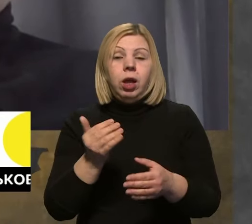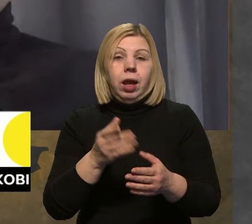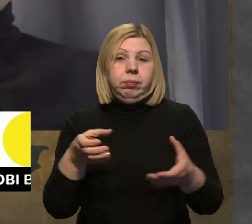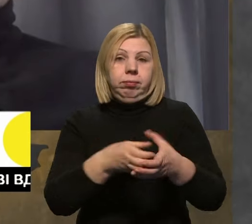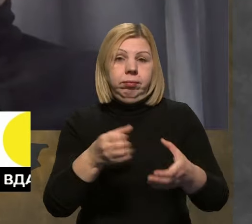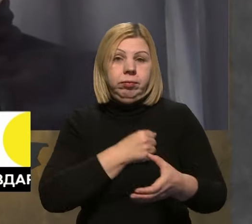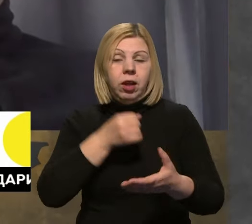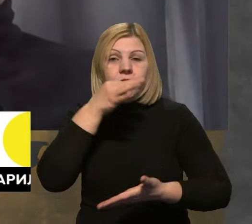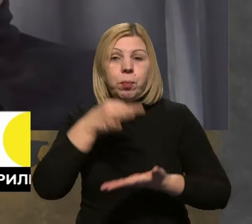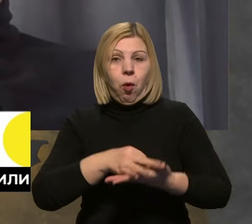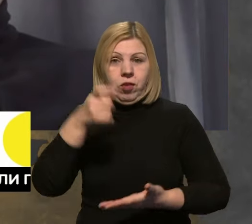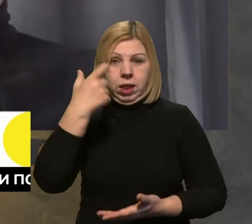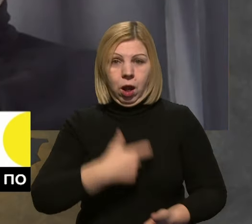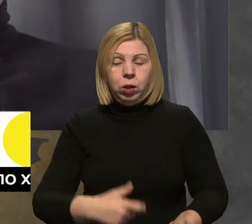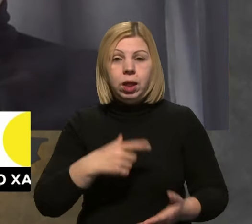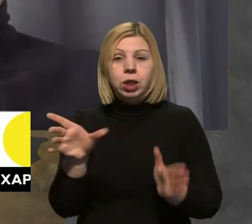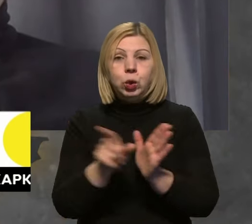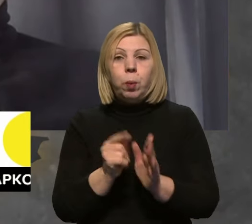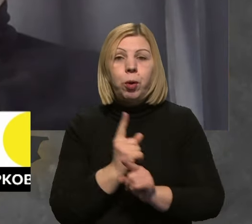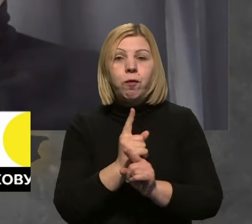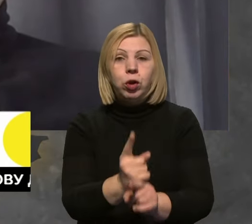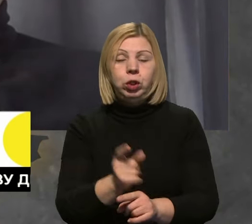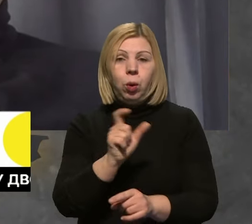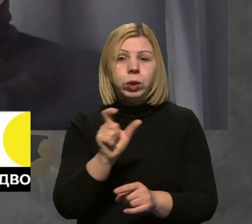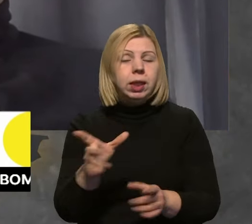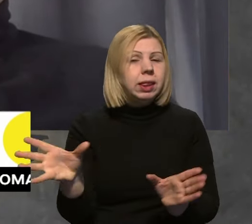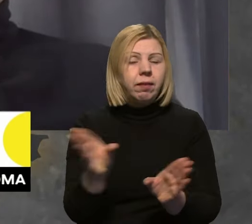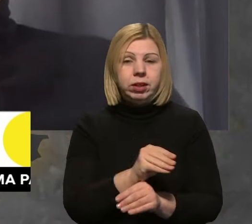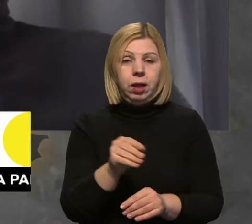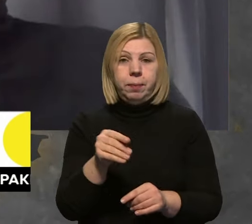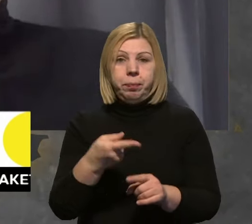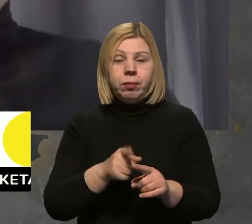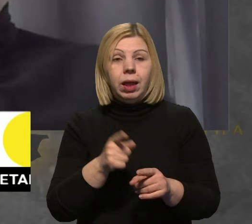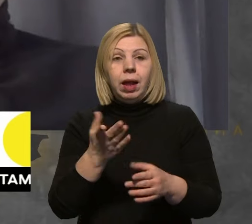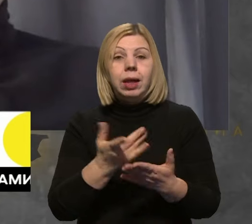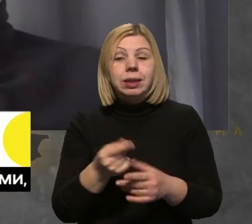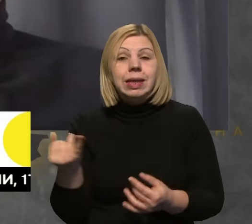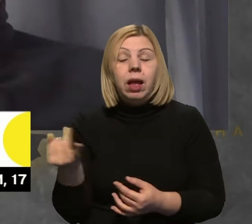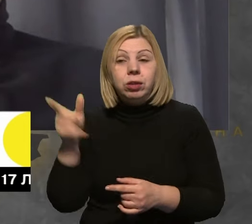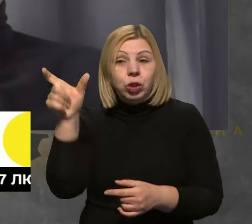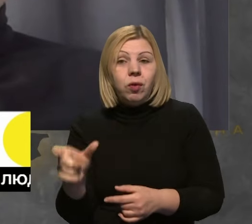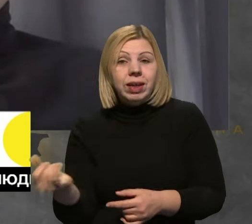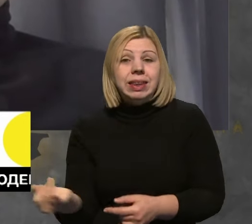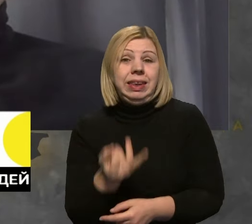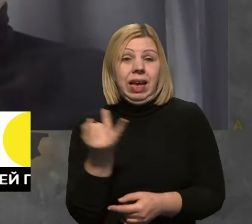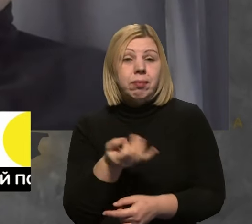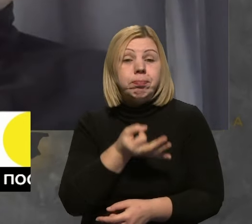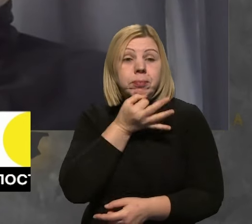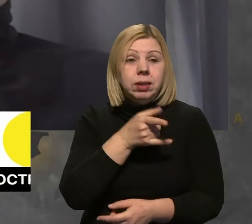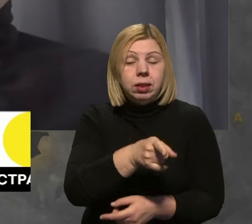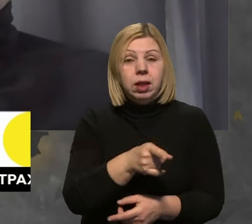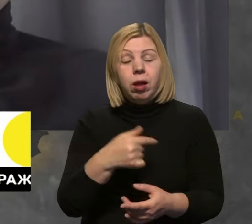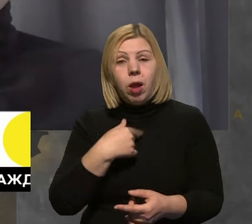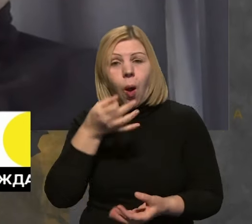відповідальної особи супроводжувати людину на всіх етап. Оскільки частина зацікавлена в конкретній особі, з конкретним фахом,